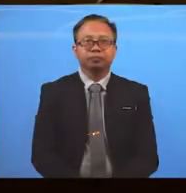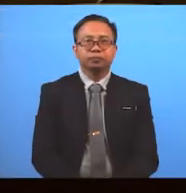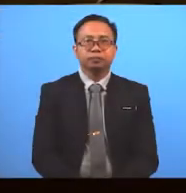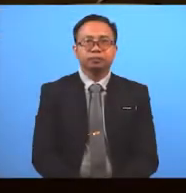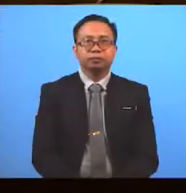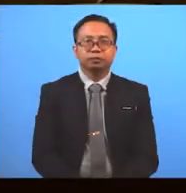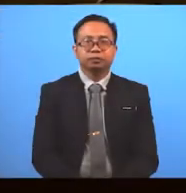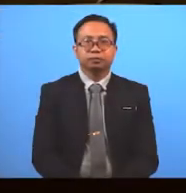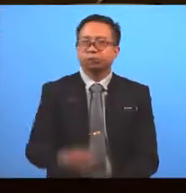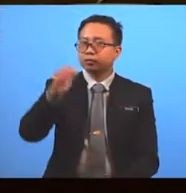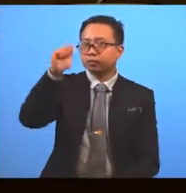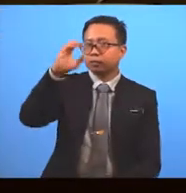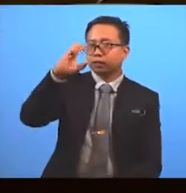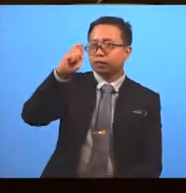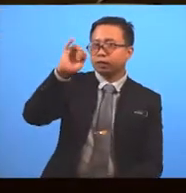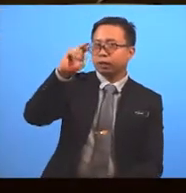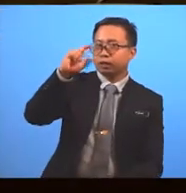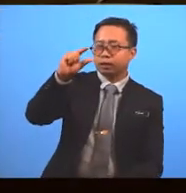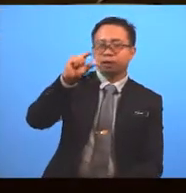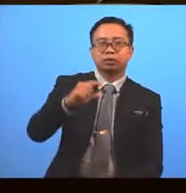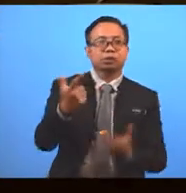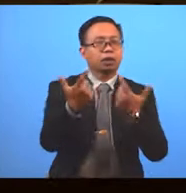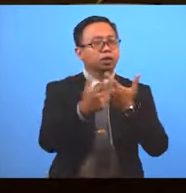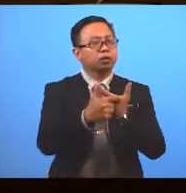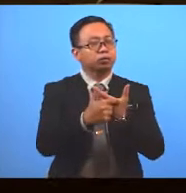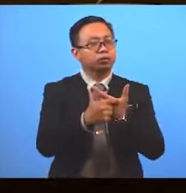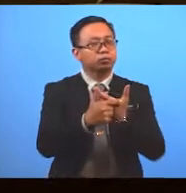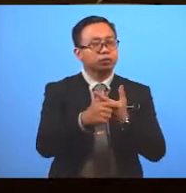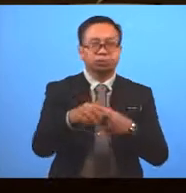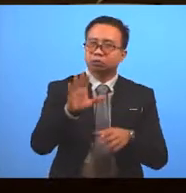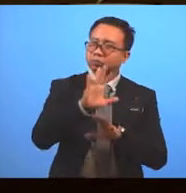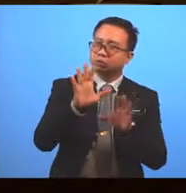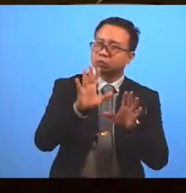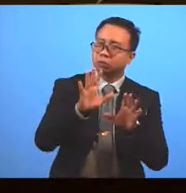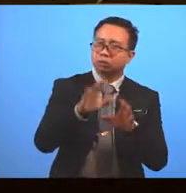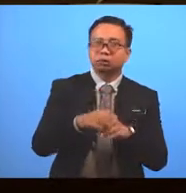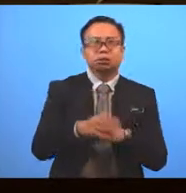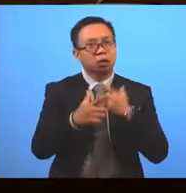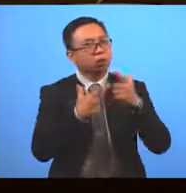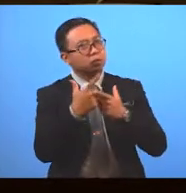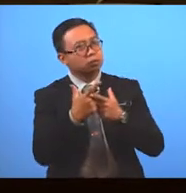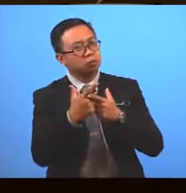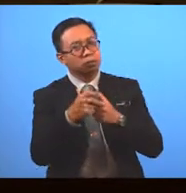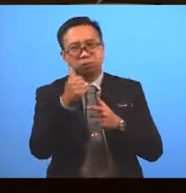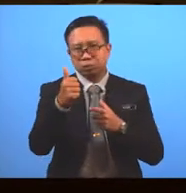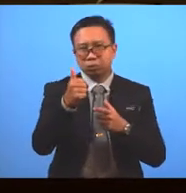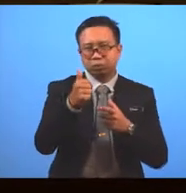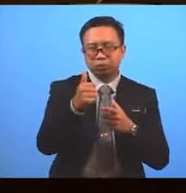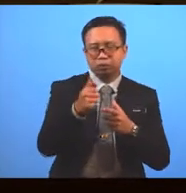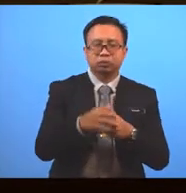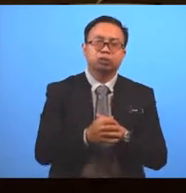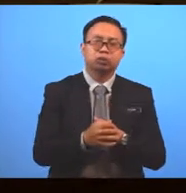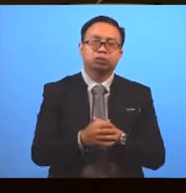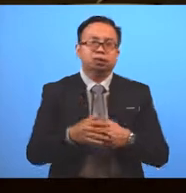And the Acting At first, I dislike the main lead character He appeared